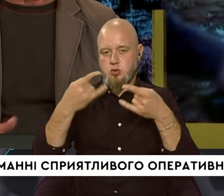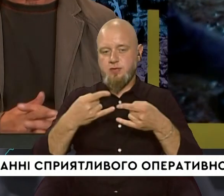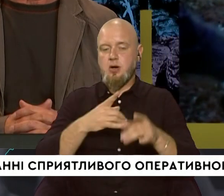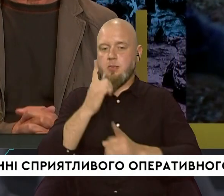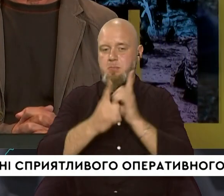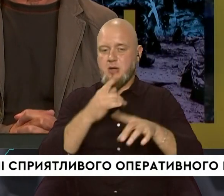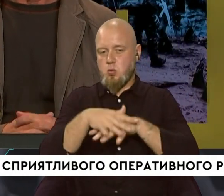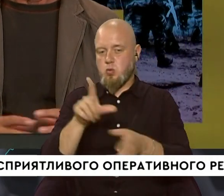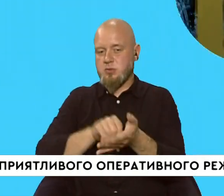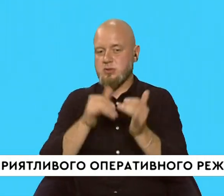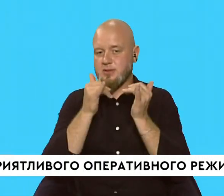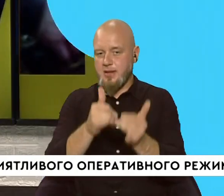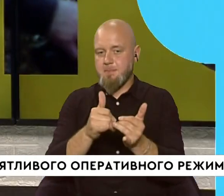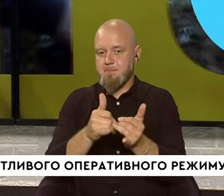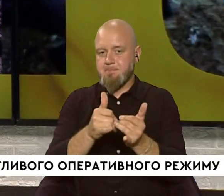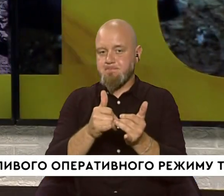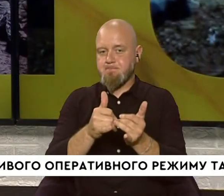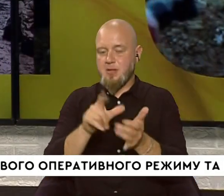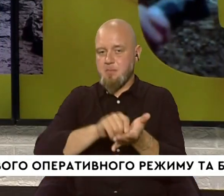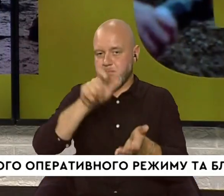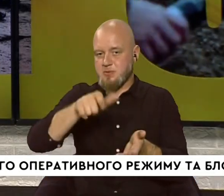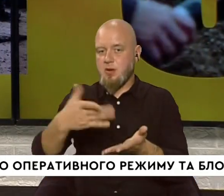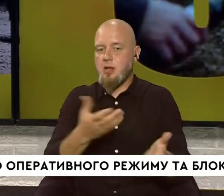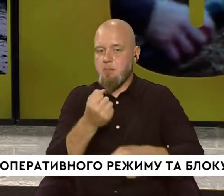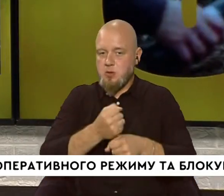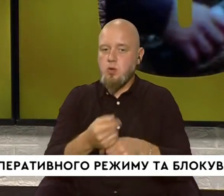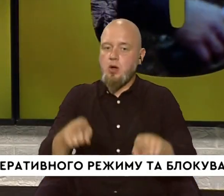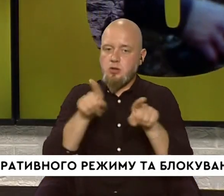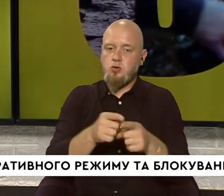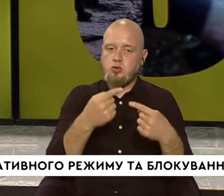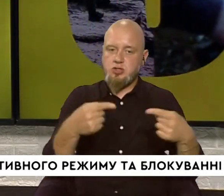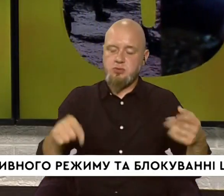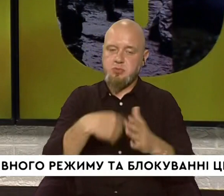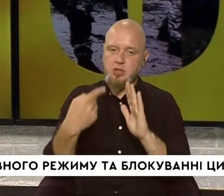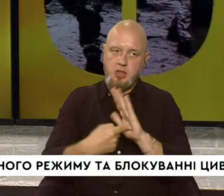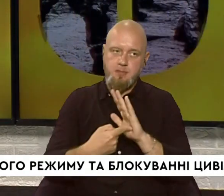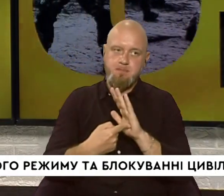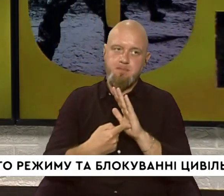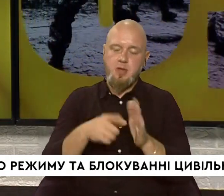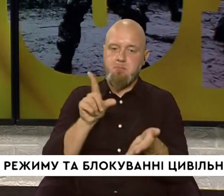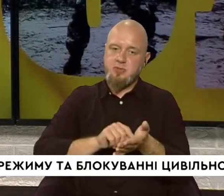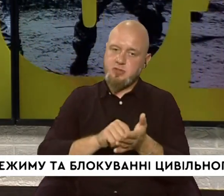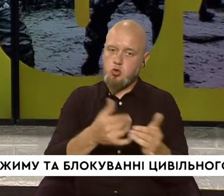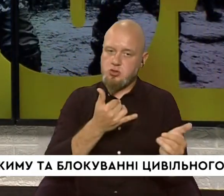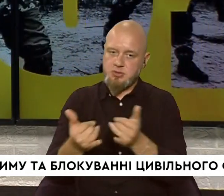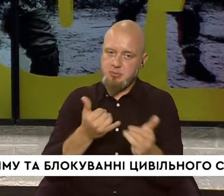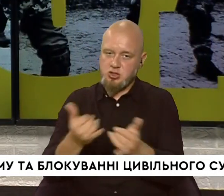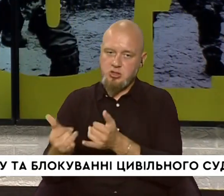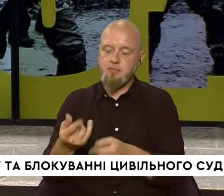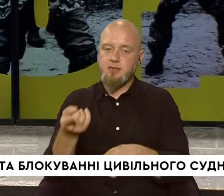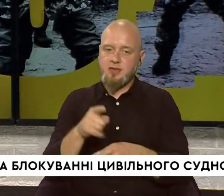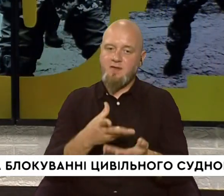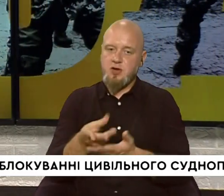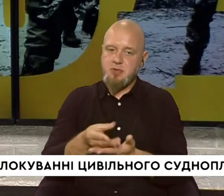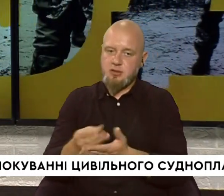перерахунок пенсій для пенсіонерів, які працюють, а також інші питання пенсійного забезпечення та